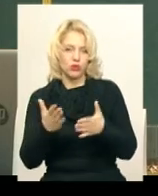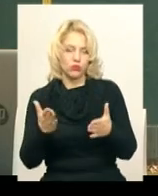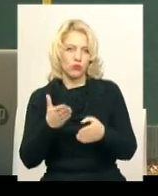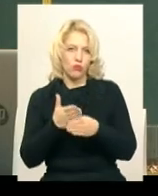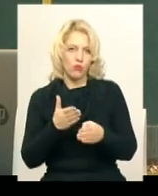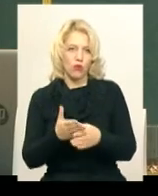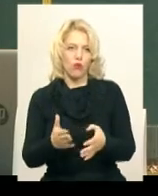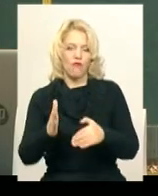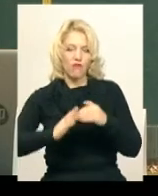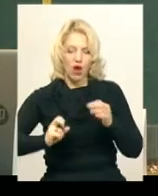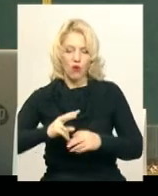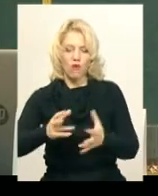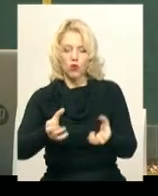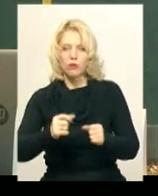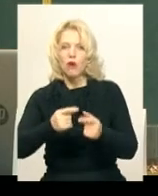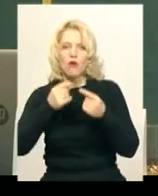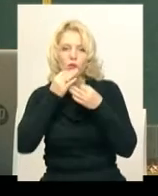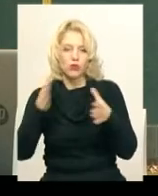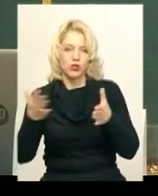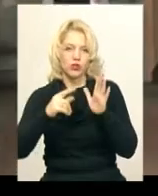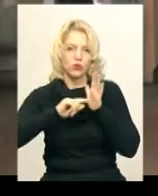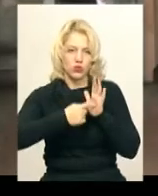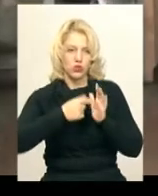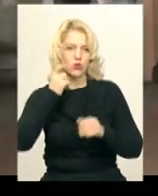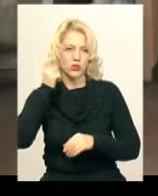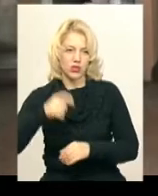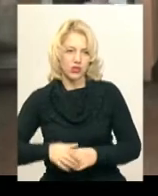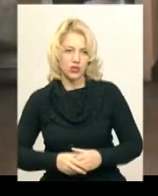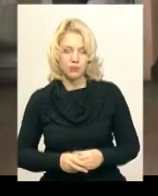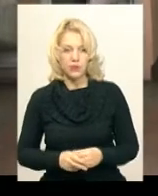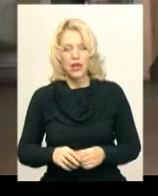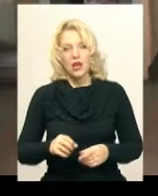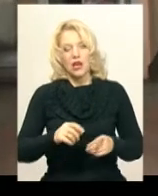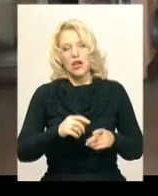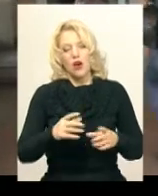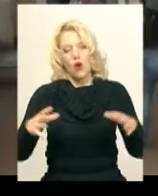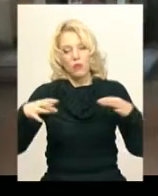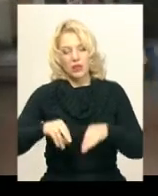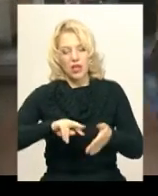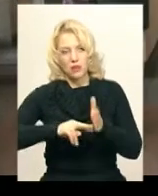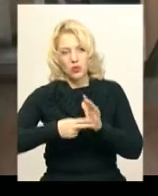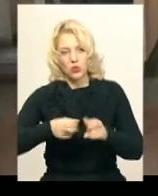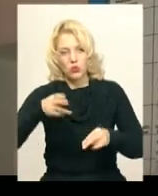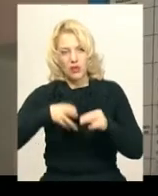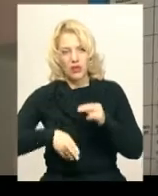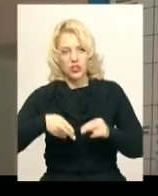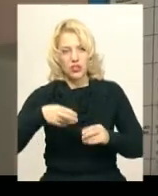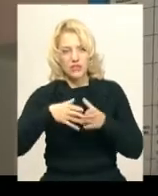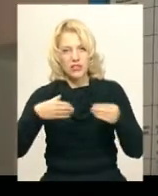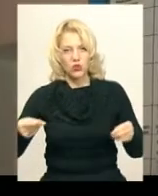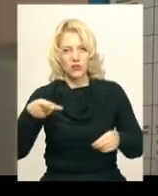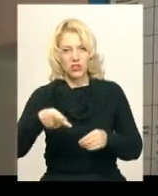допомогу в кожній точці нашої країни. За словами Бориса Ткача, об'єднання планують завершити на весні 2019